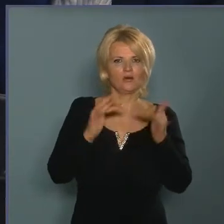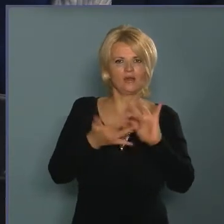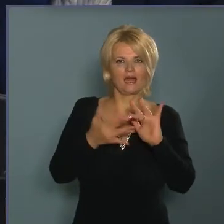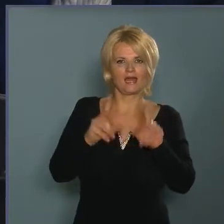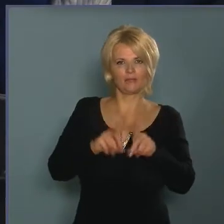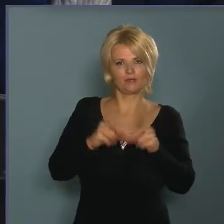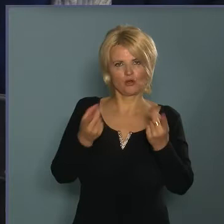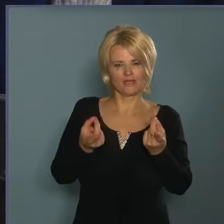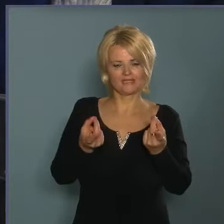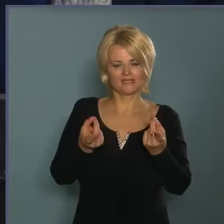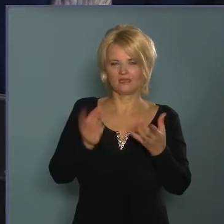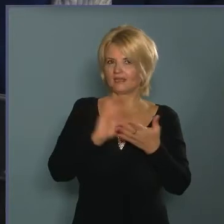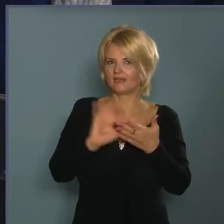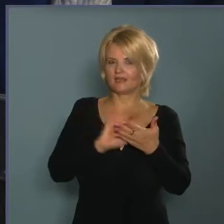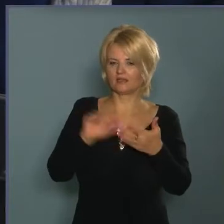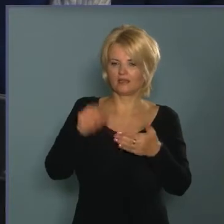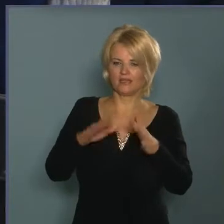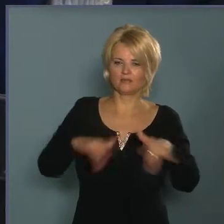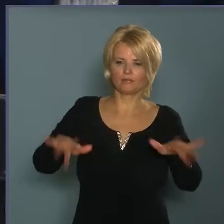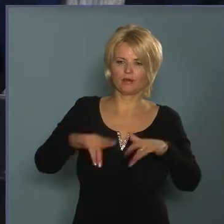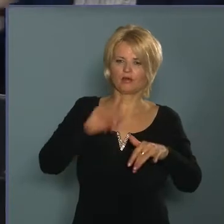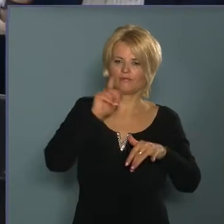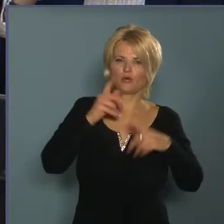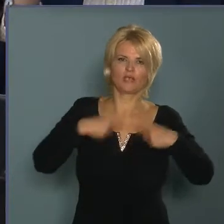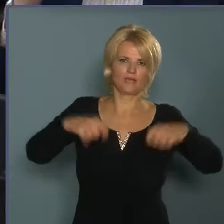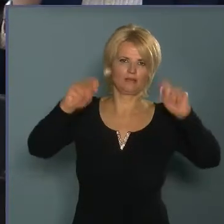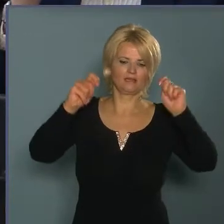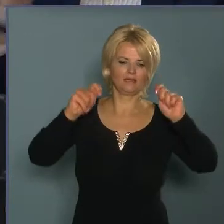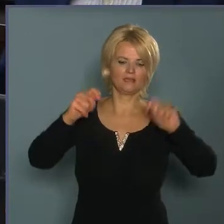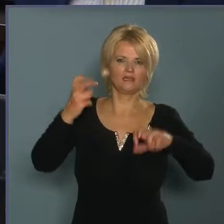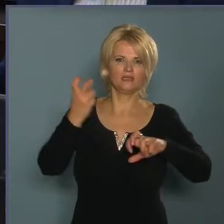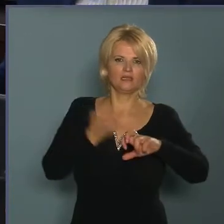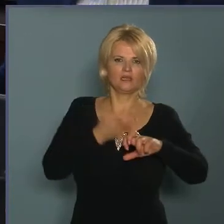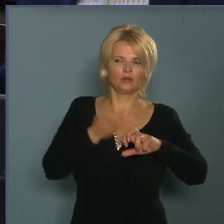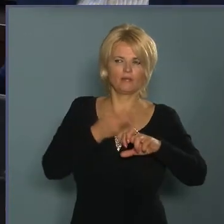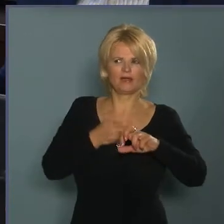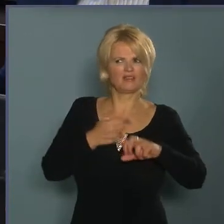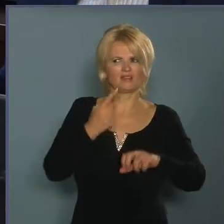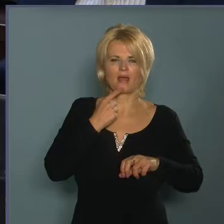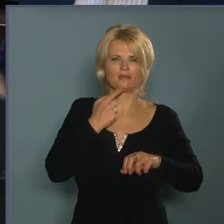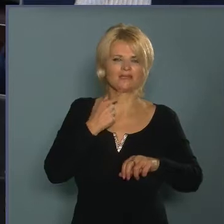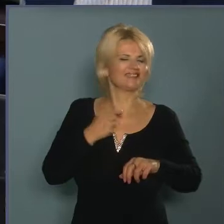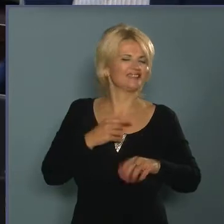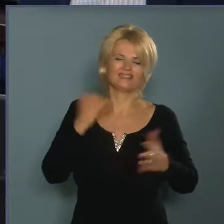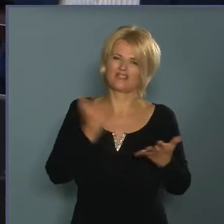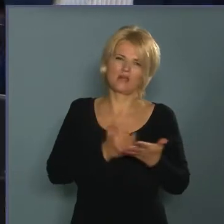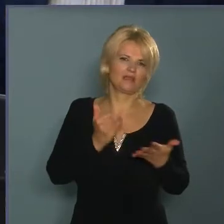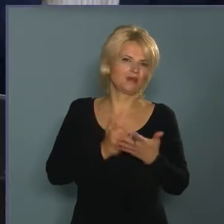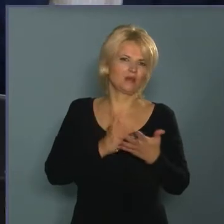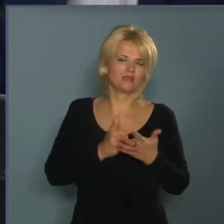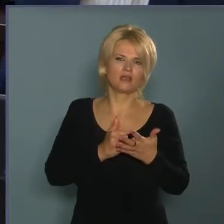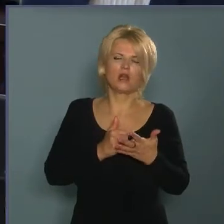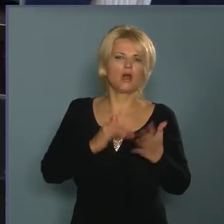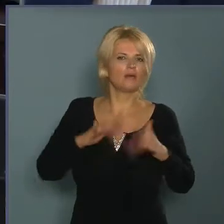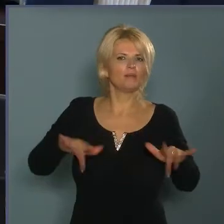magazin azt írt, hogy itt parkot fogunk építeni, és ezen bizony a kőbányaiak elszörnyedtek. Nem fogunk parkot építeni,